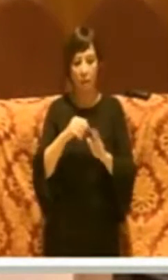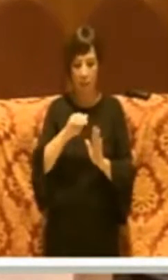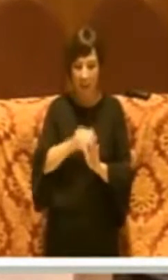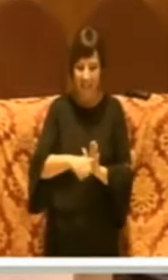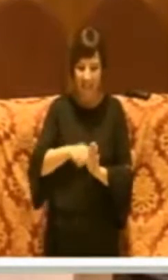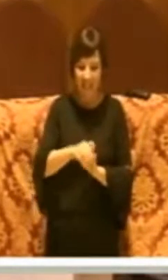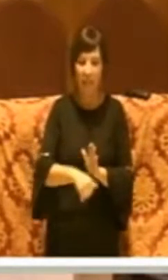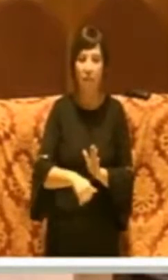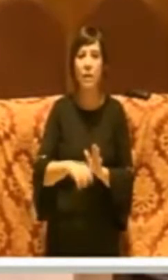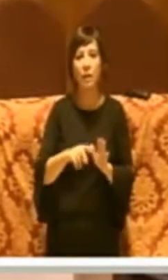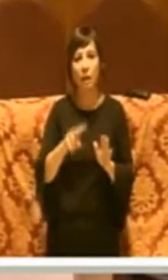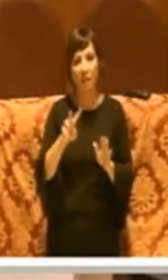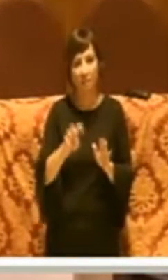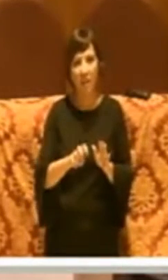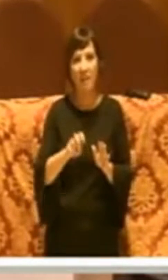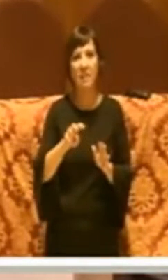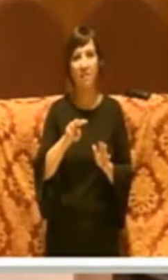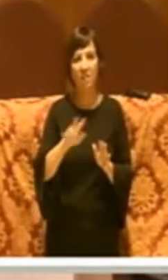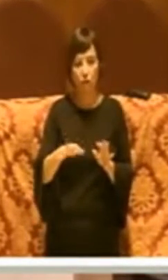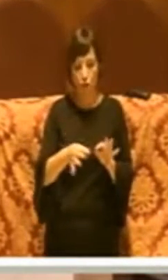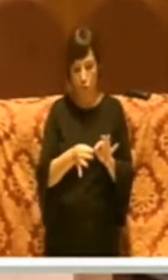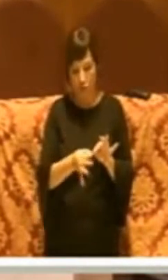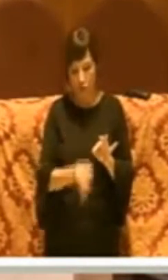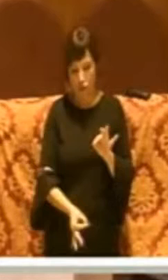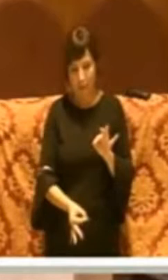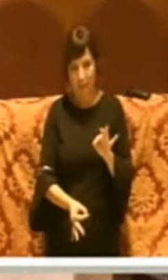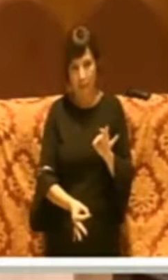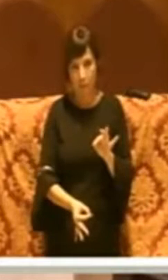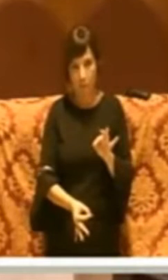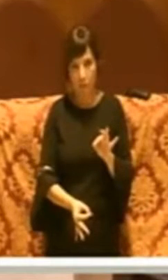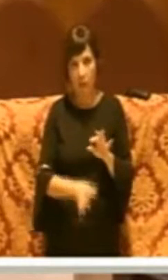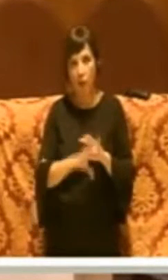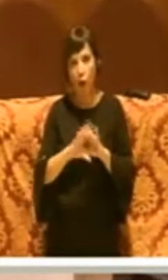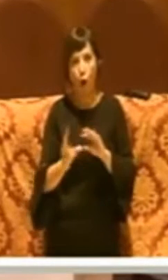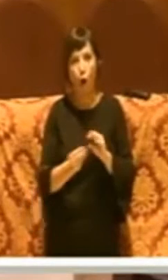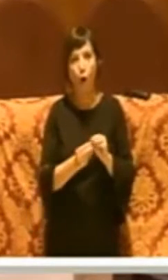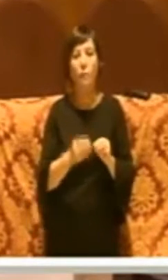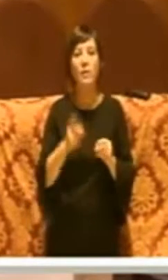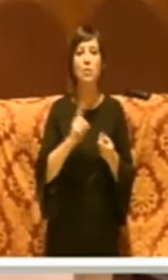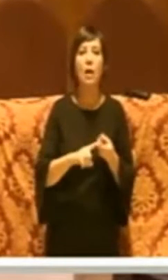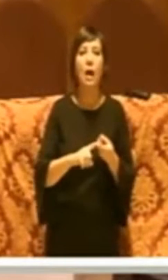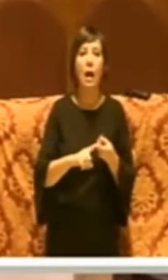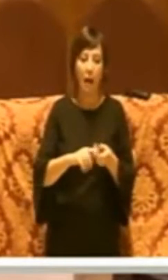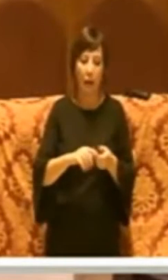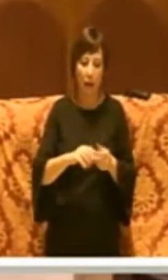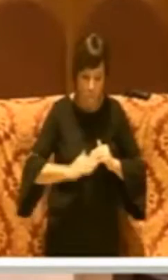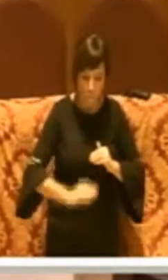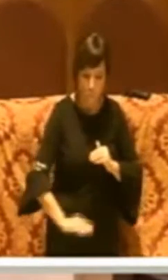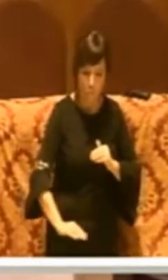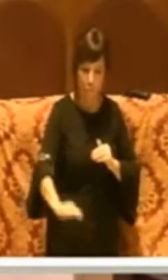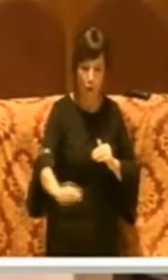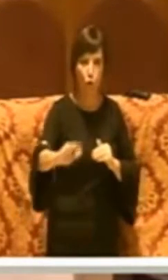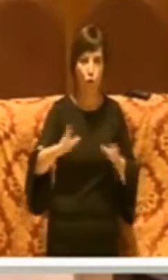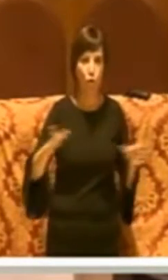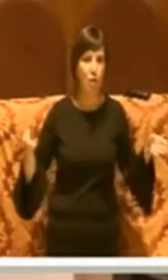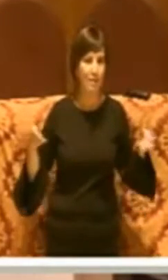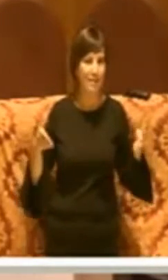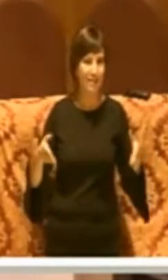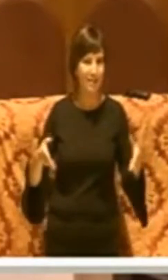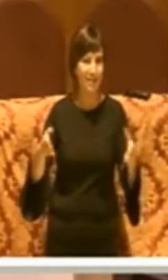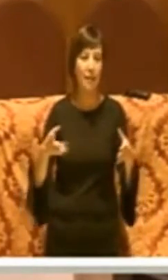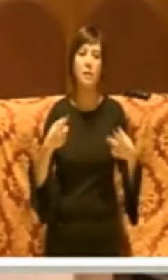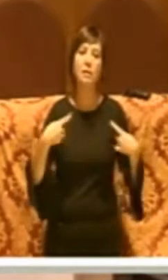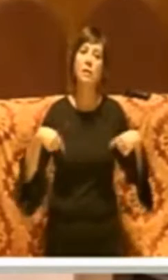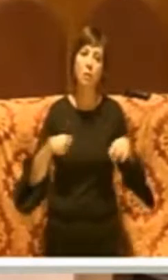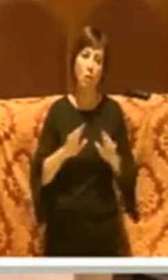anche a 20-25 centimetri, quindi compreso il fondo della strada, di modo tale che noi